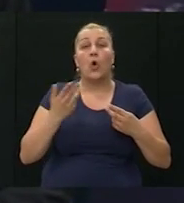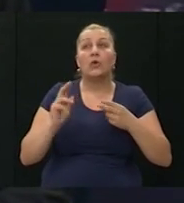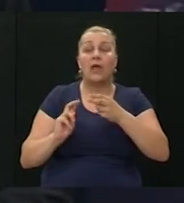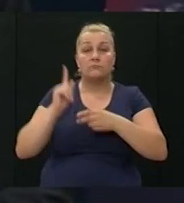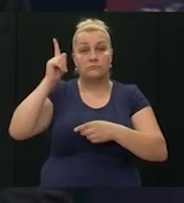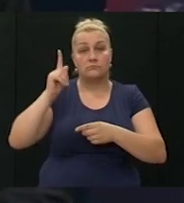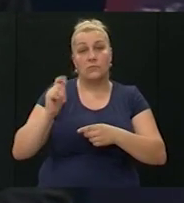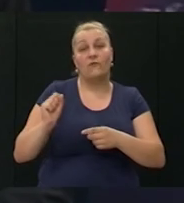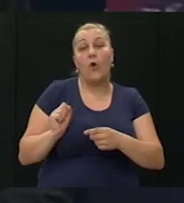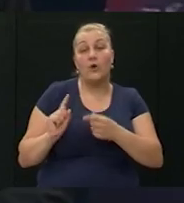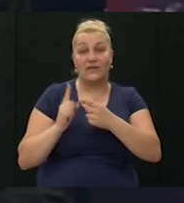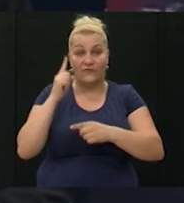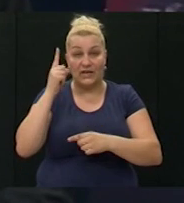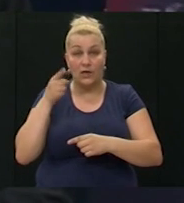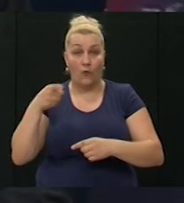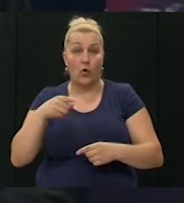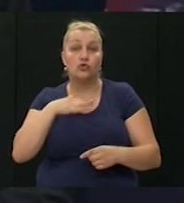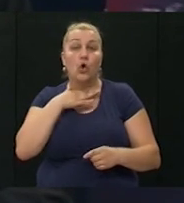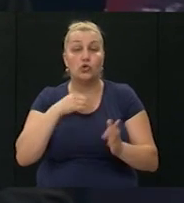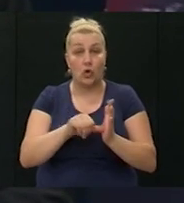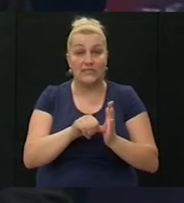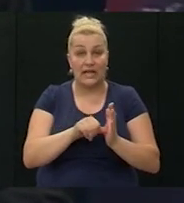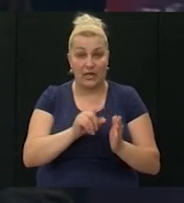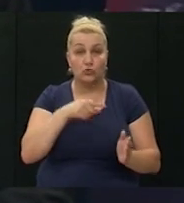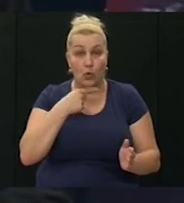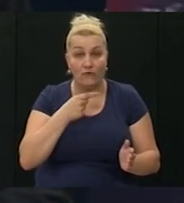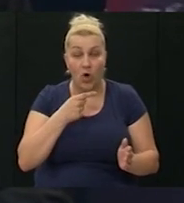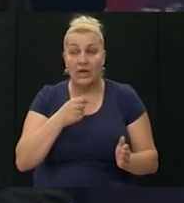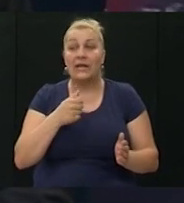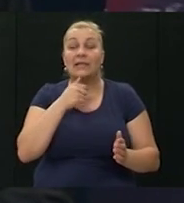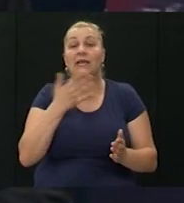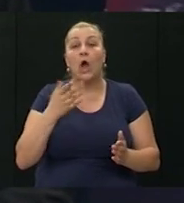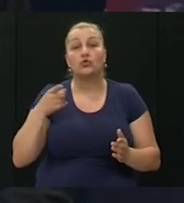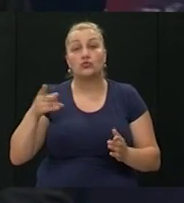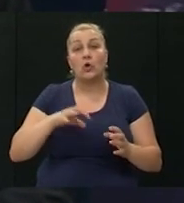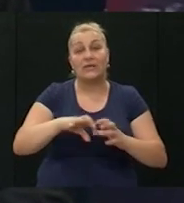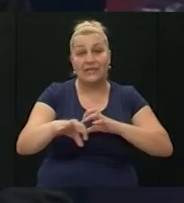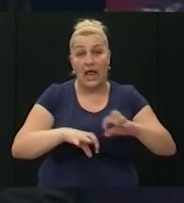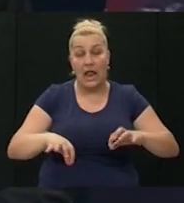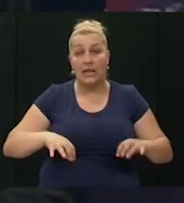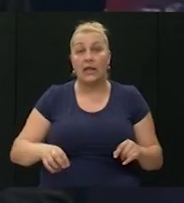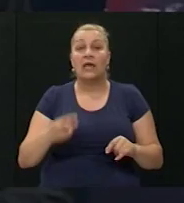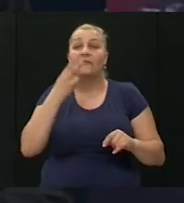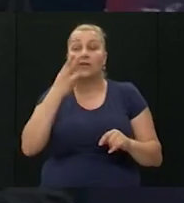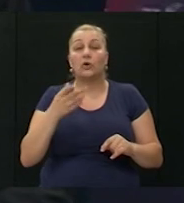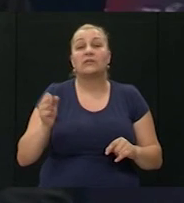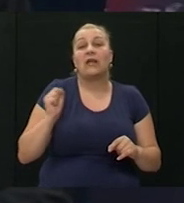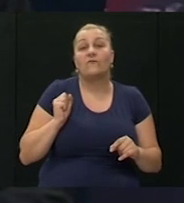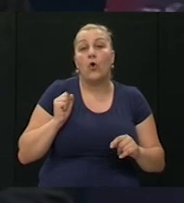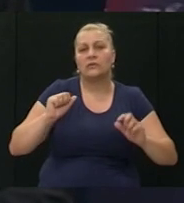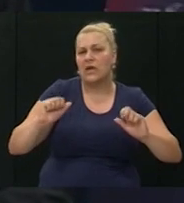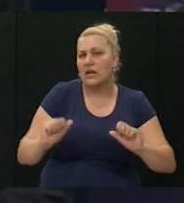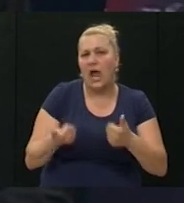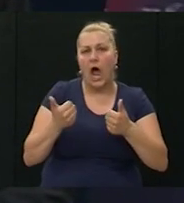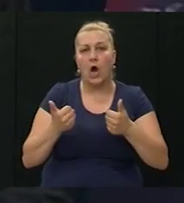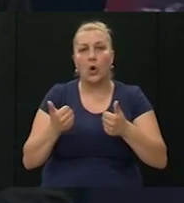vojni vrh tog tadašnjeg školskog centra davao i kako su se svrstavali, vidjelo se da vojska naglo